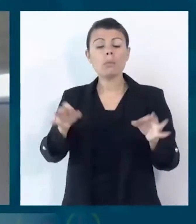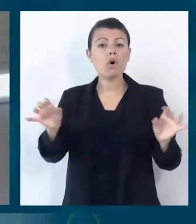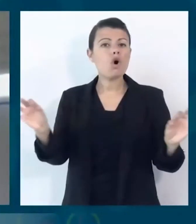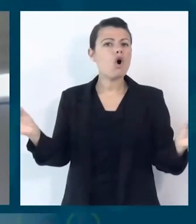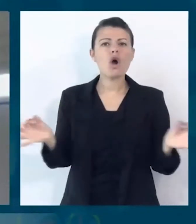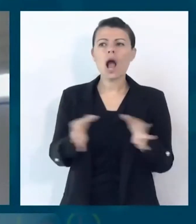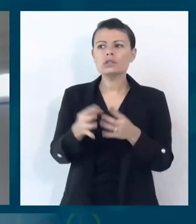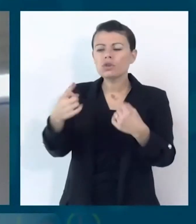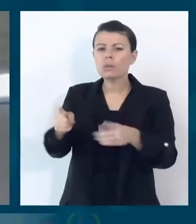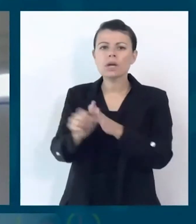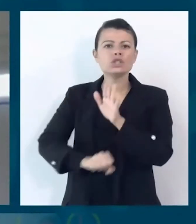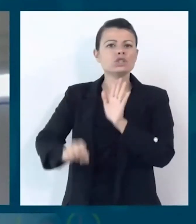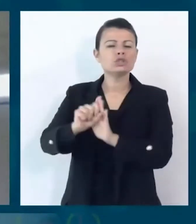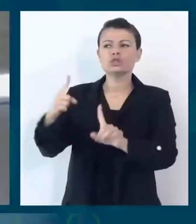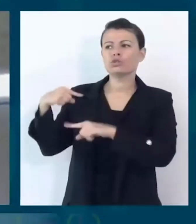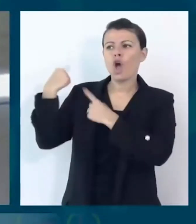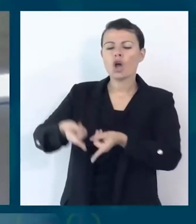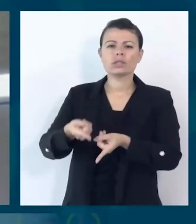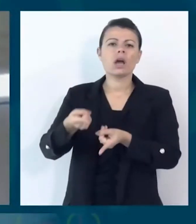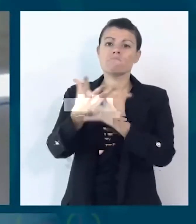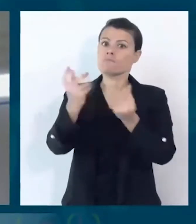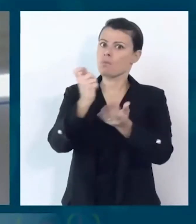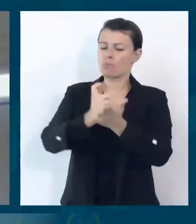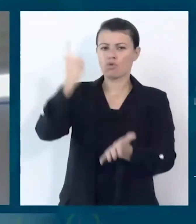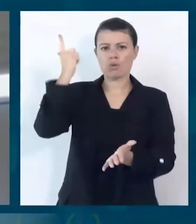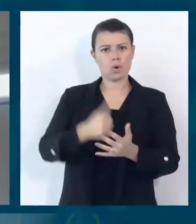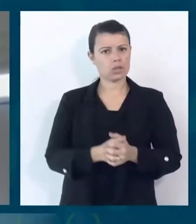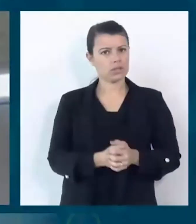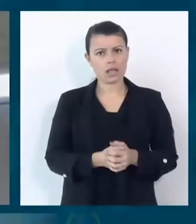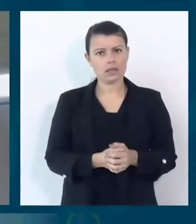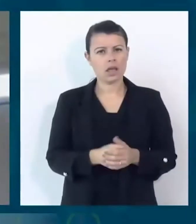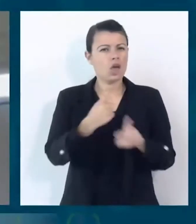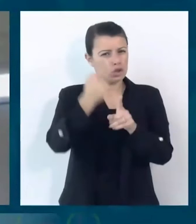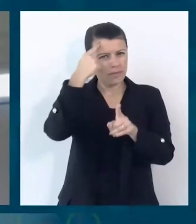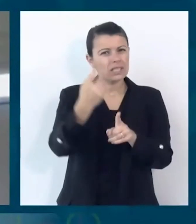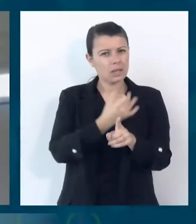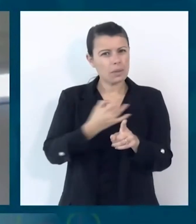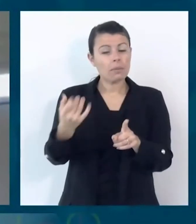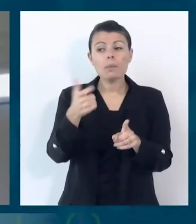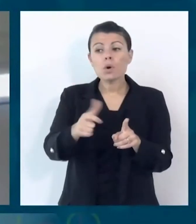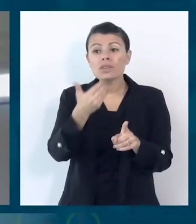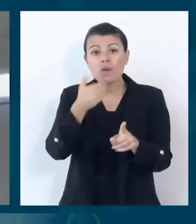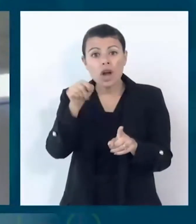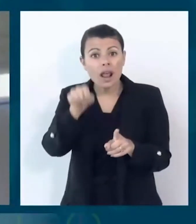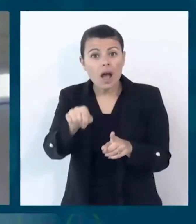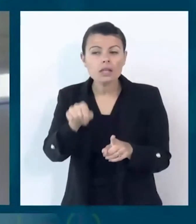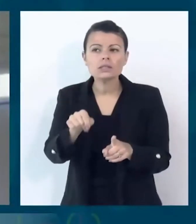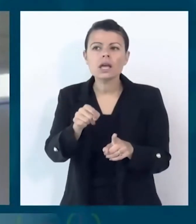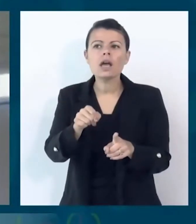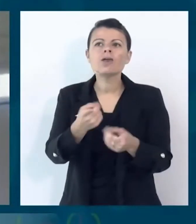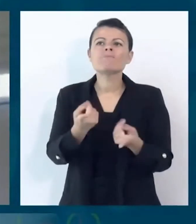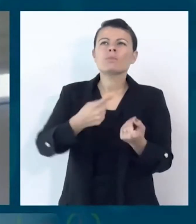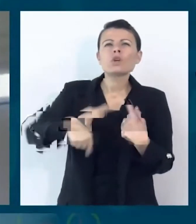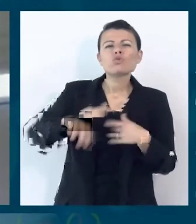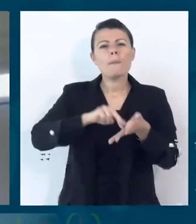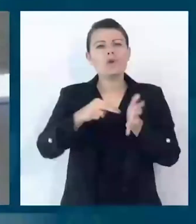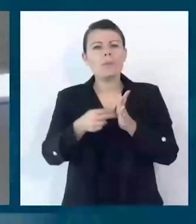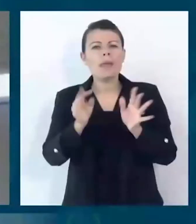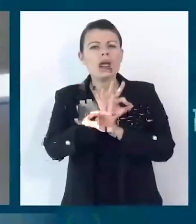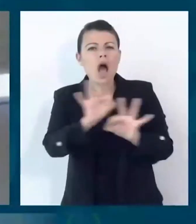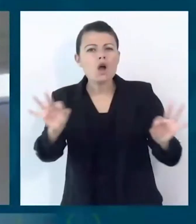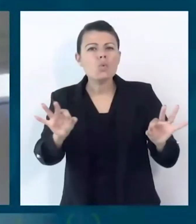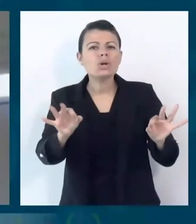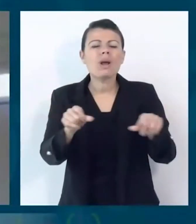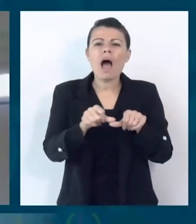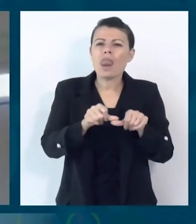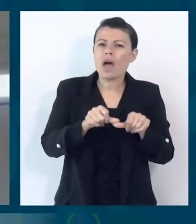importante voi sapete bene perché dobbiamo veramente cercare di affrontare alcuni problemi strutturali